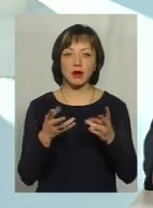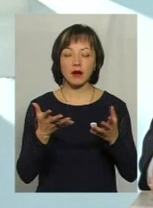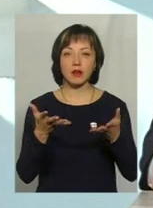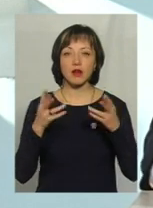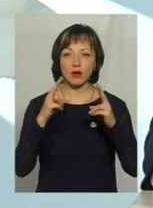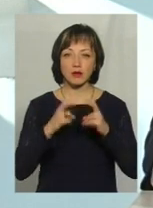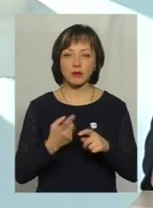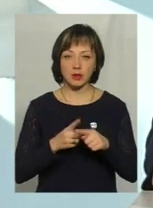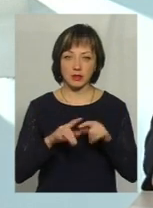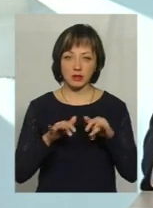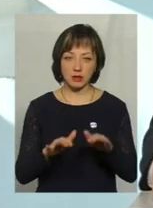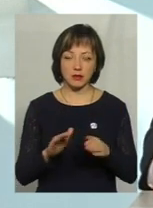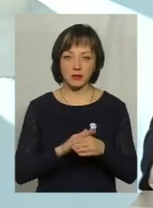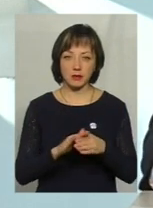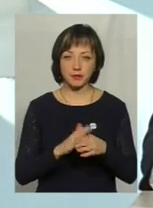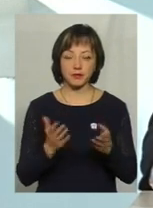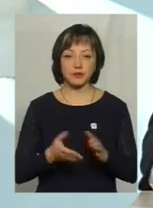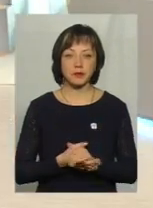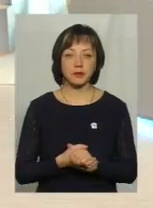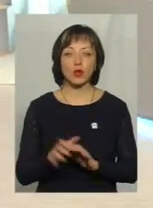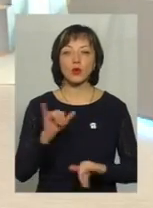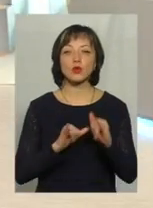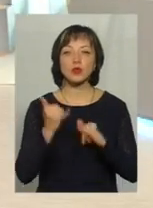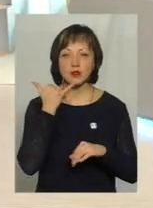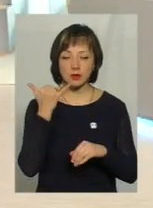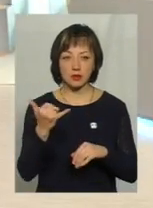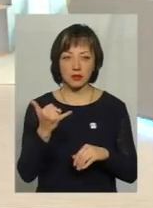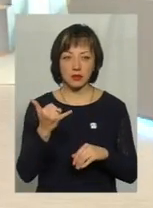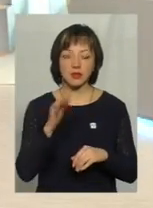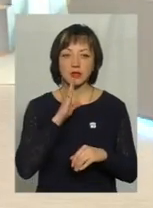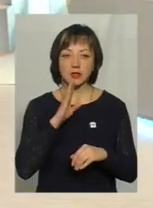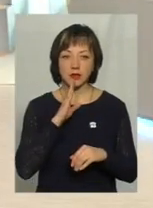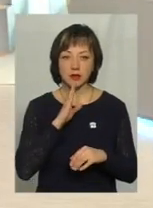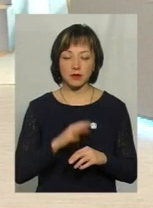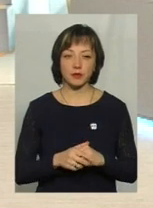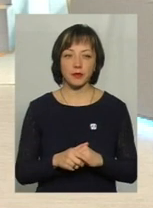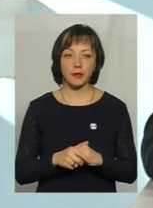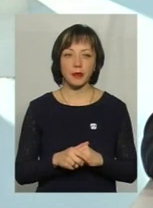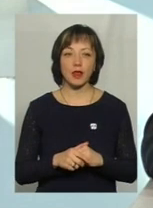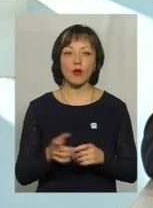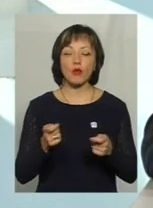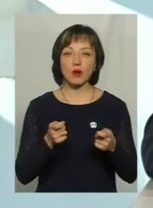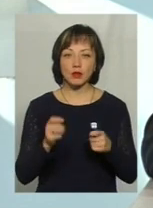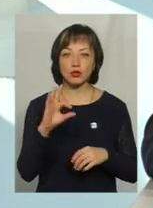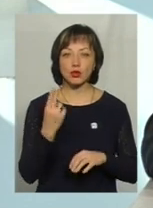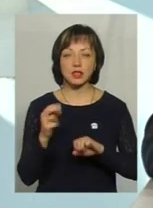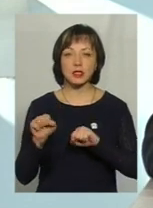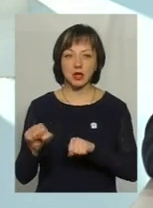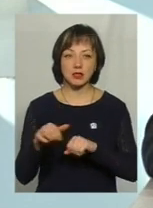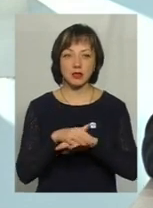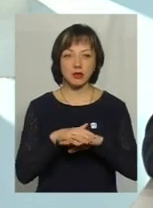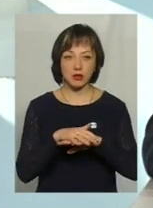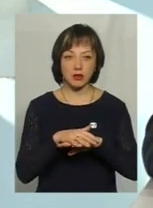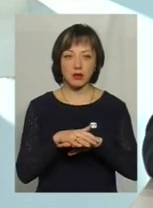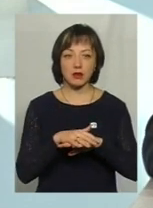розібратися по цій справі. Я призрість ще не записав. куди зателефонувати глядачці, аби вияснити ситуацію? В управління соціального захисту